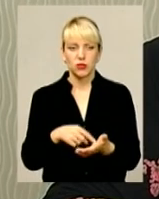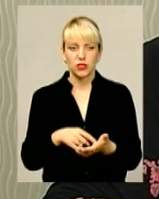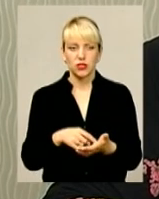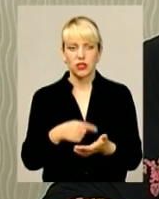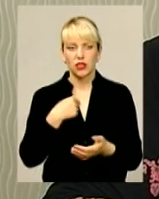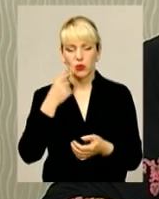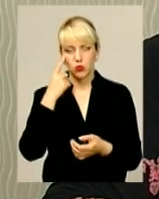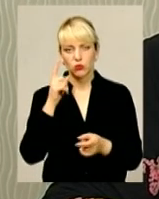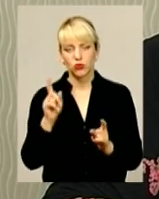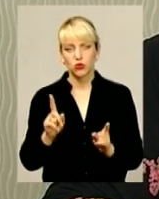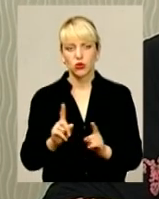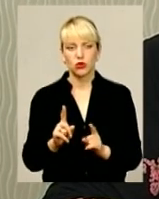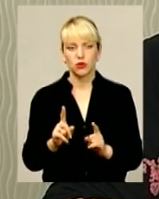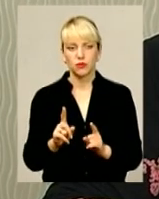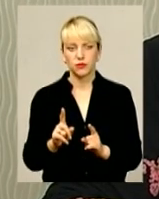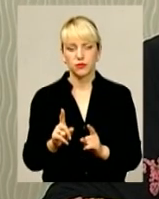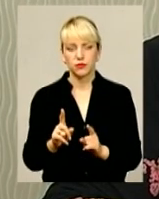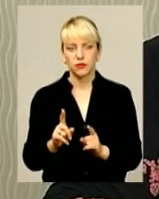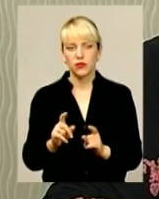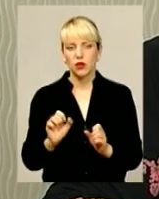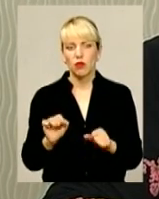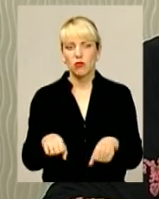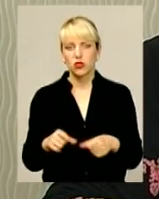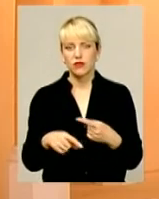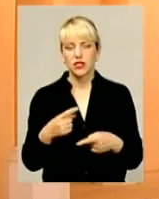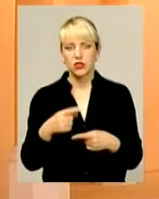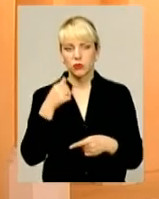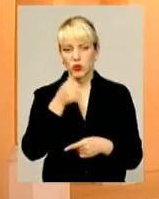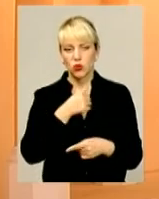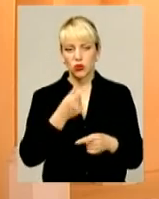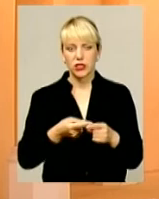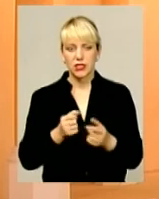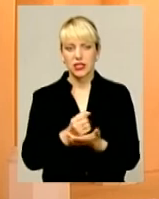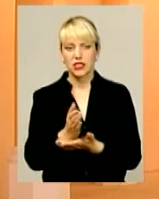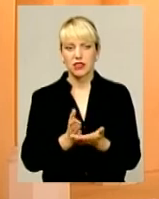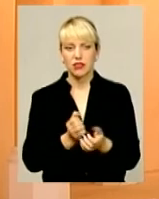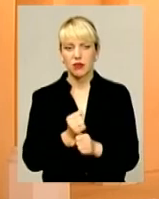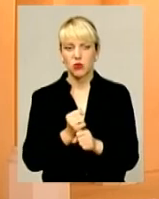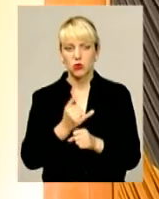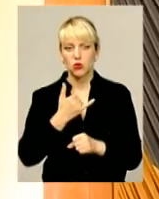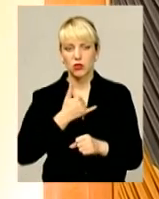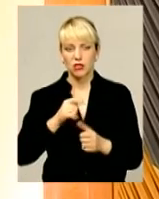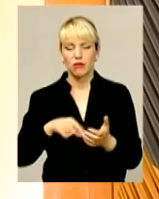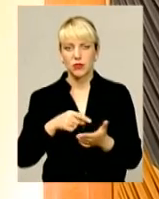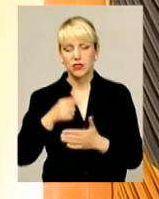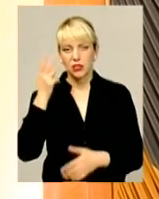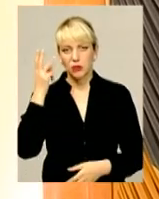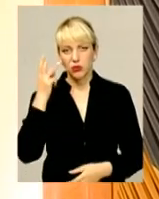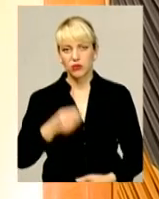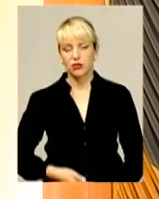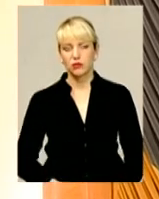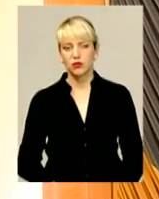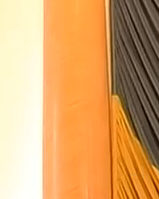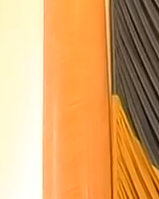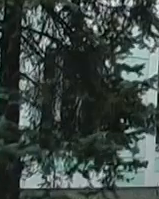думаю, що, можливо, з наступного року цей сервіс запрацює і в нас в Хмельницькому. Анна Чесановська,